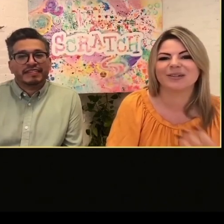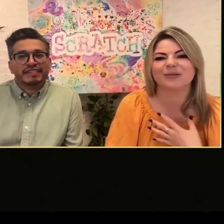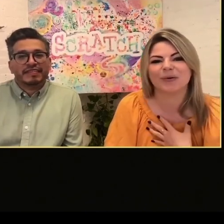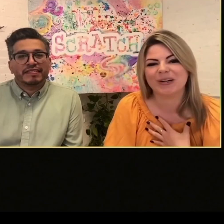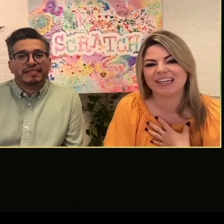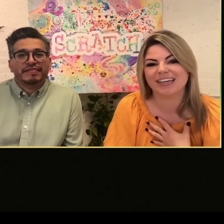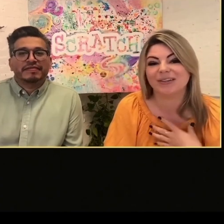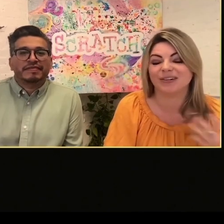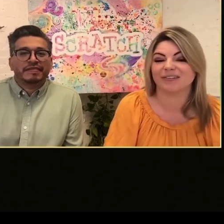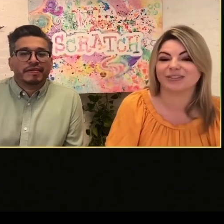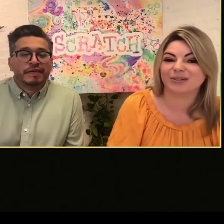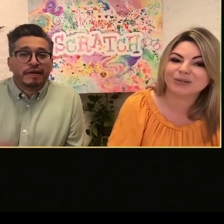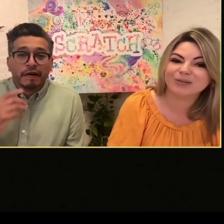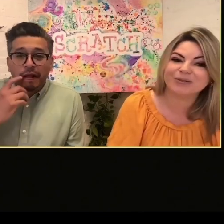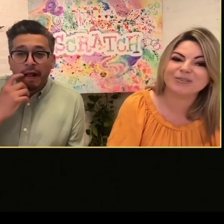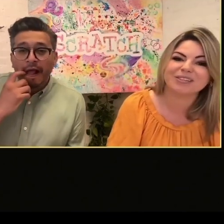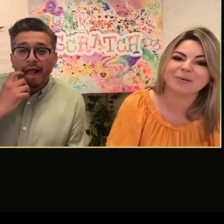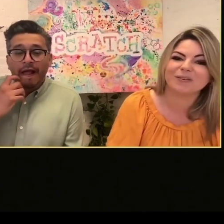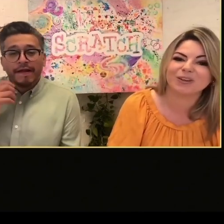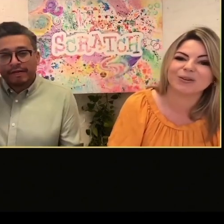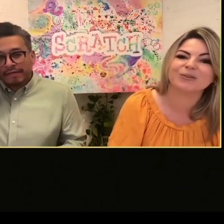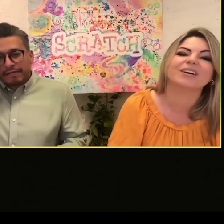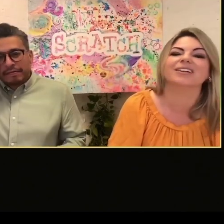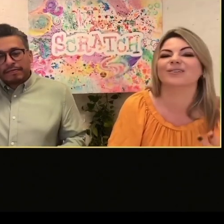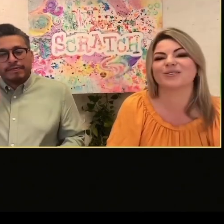Il mio nome è Carolina.